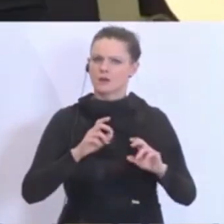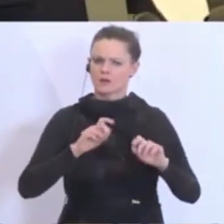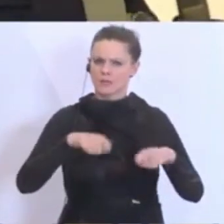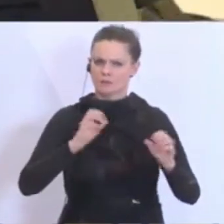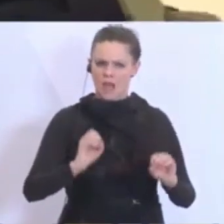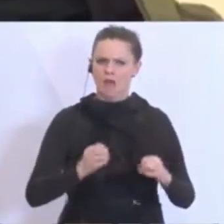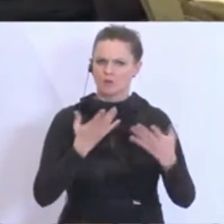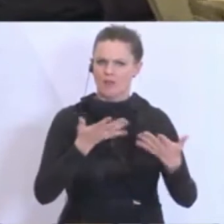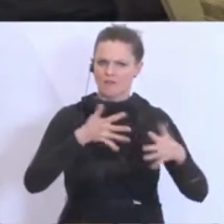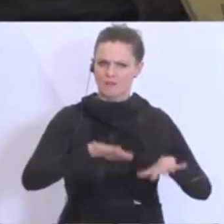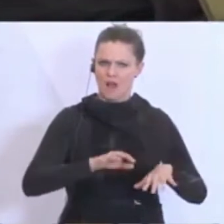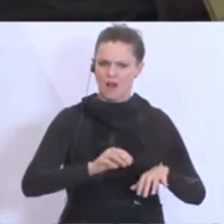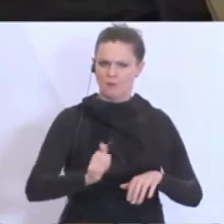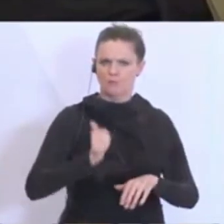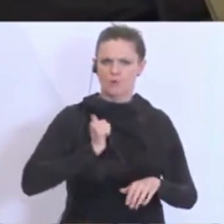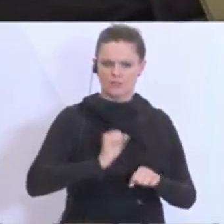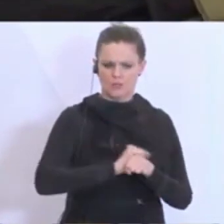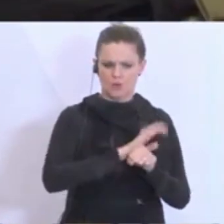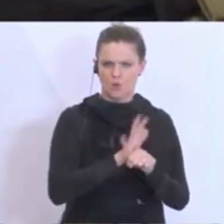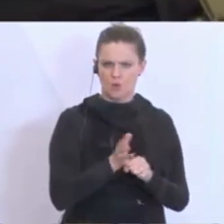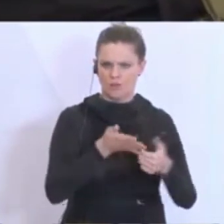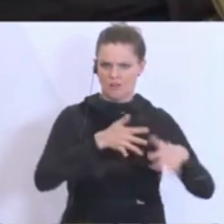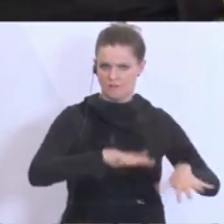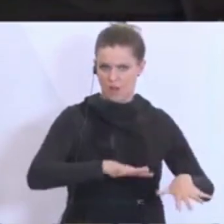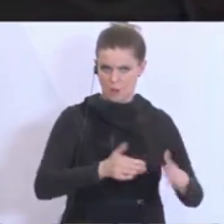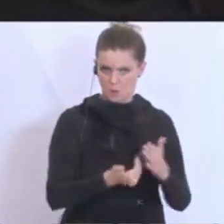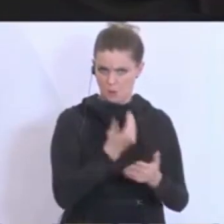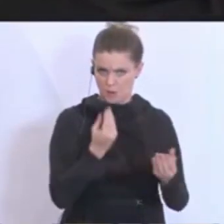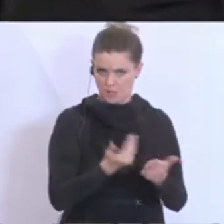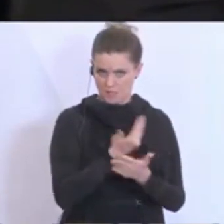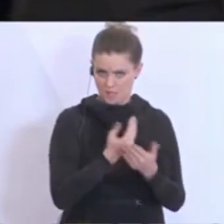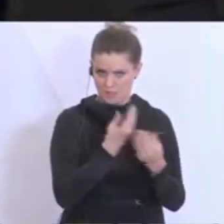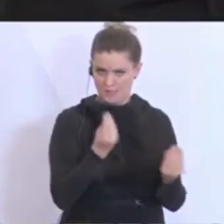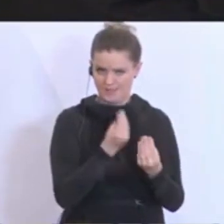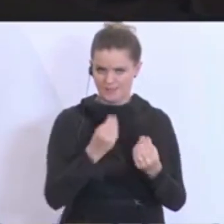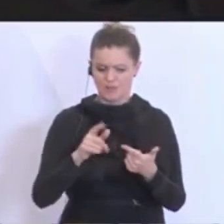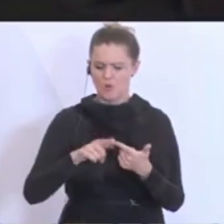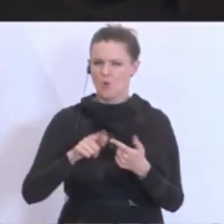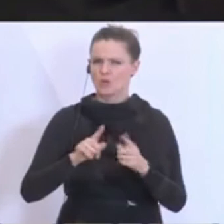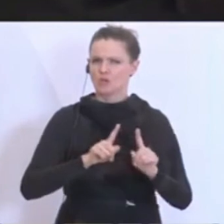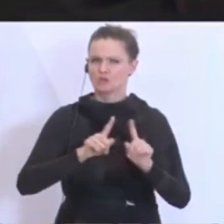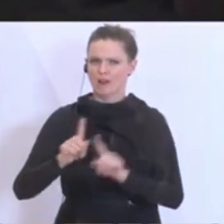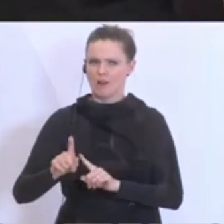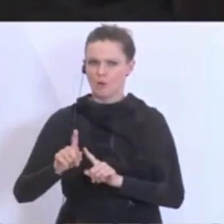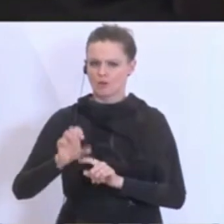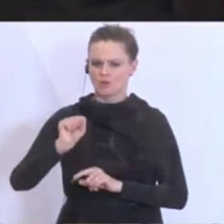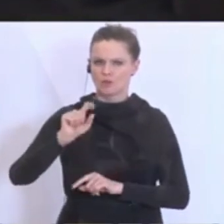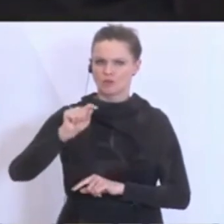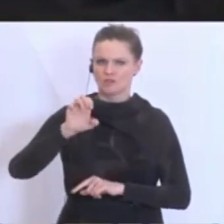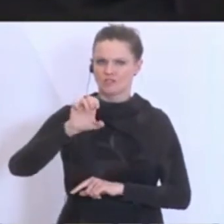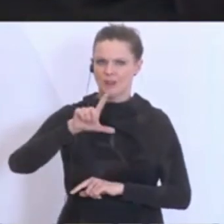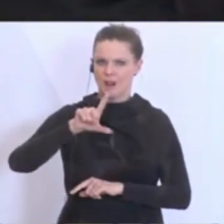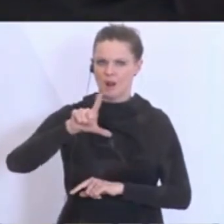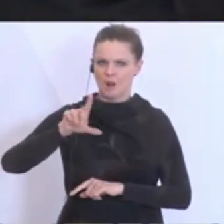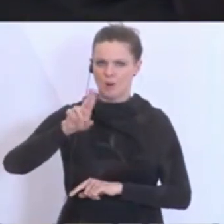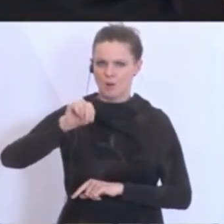Heer? Gibt es da irgendwelche neuen Entwicklungen? Gibt es neue Fälle vielleicht in den letzten Tagen? Und zweitens, die Stellung ist ja mal ausgesetzt worden bis 20.04., glaube